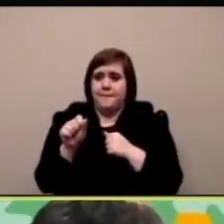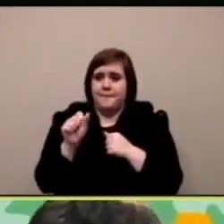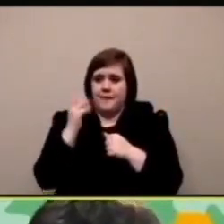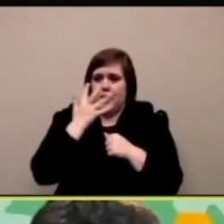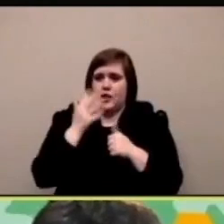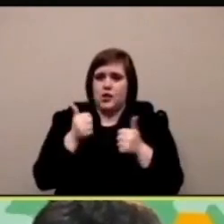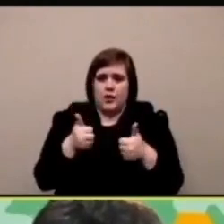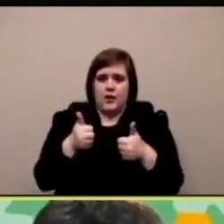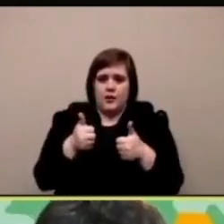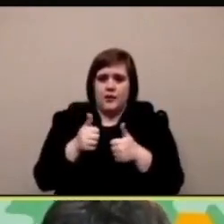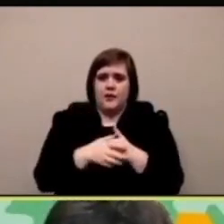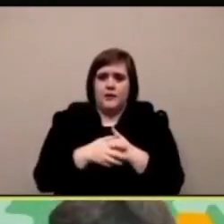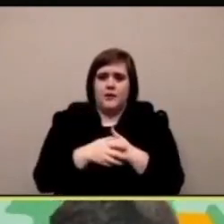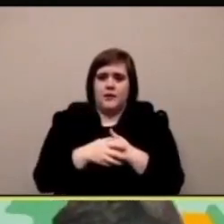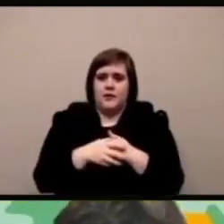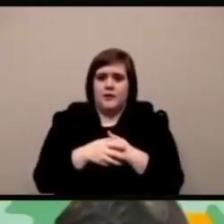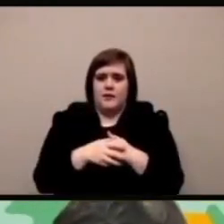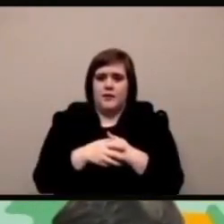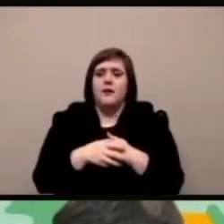voi lo vedete